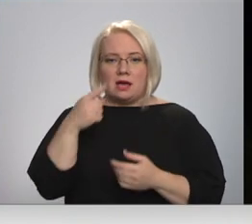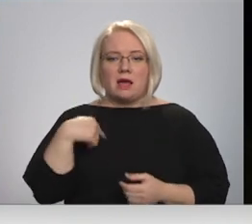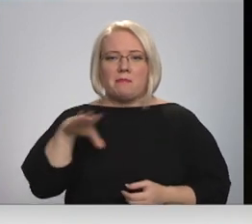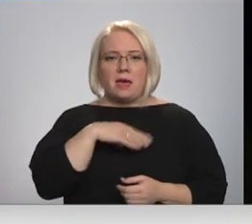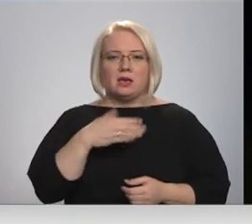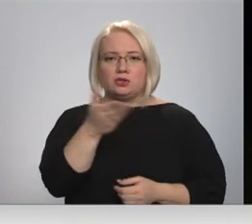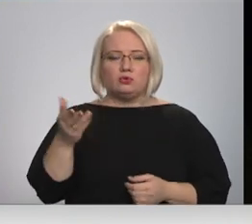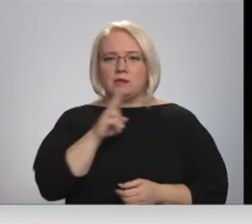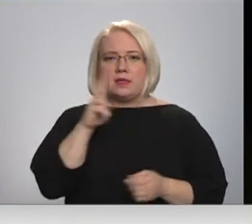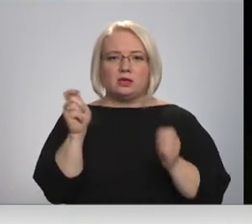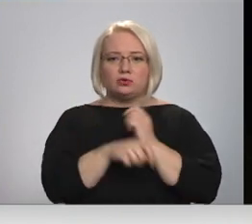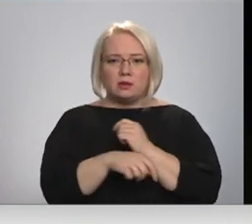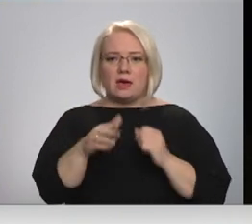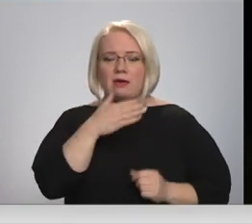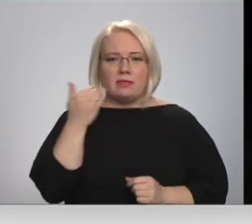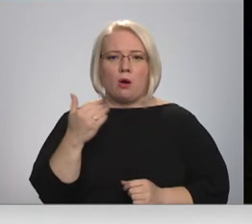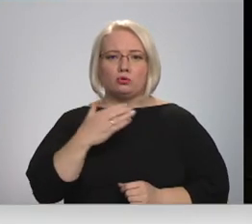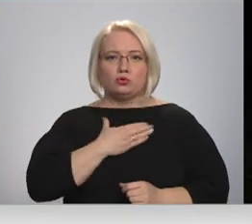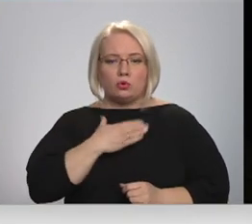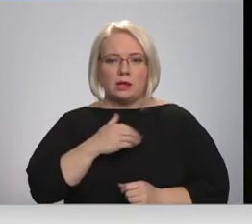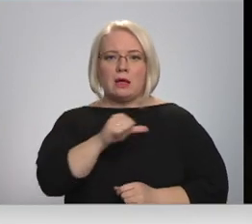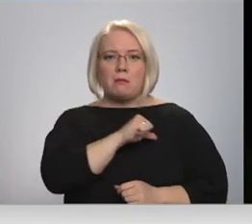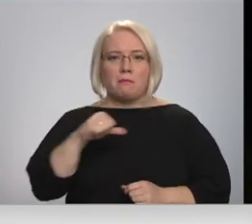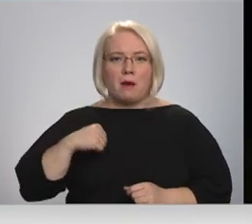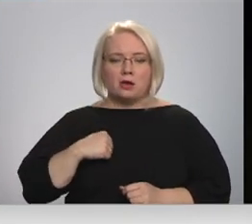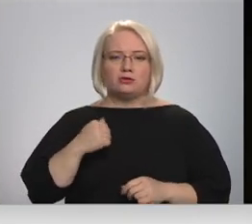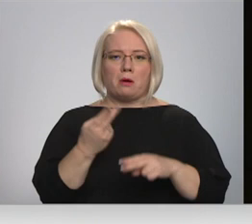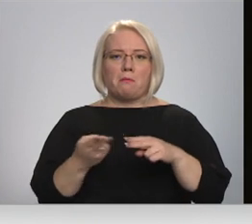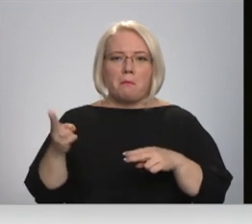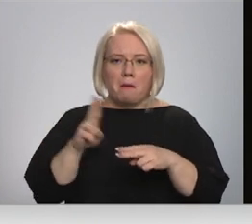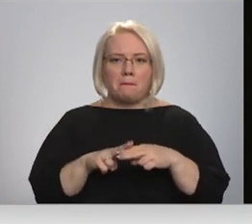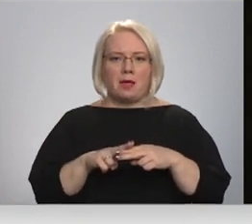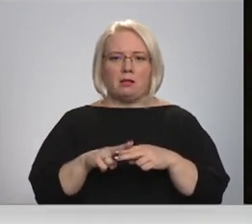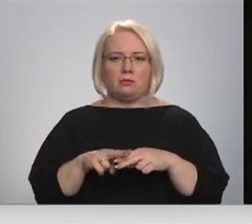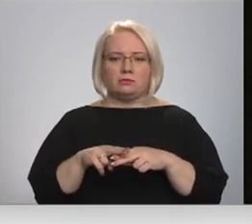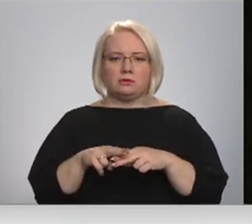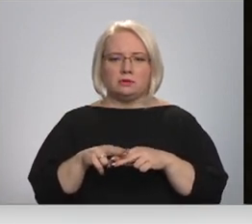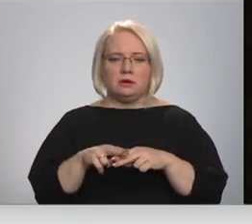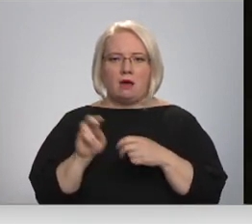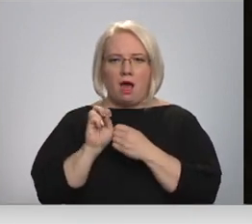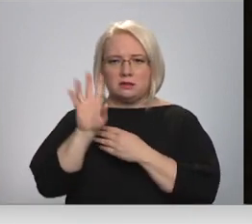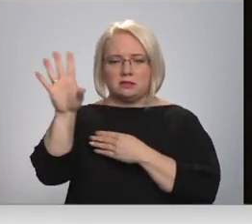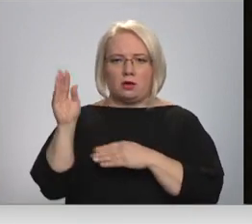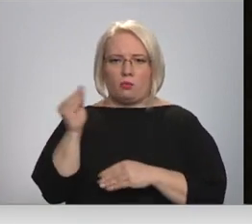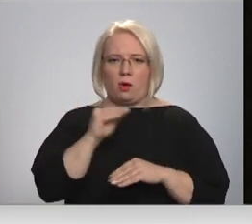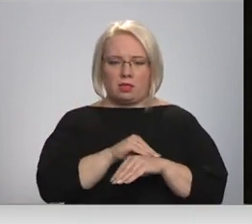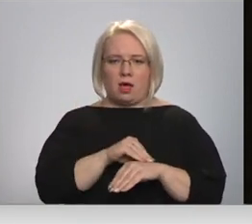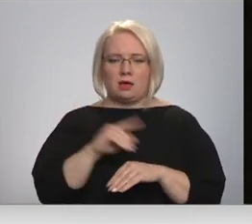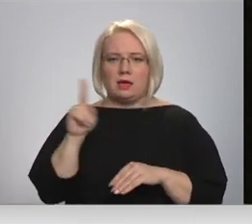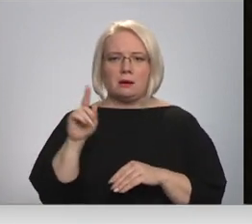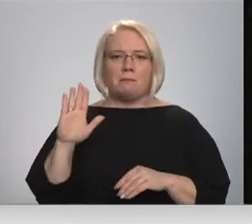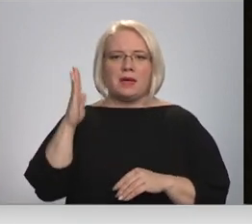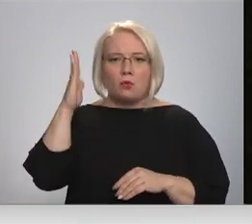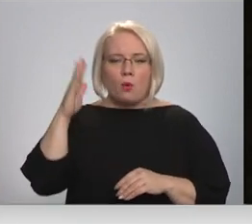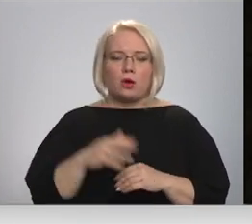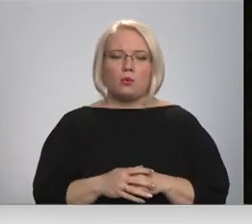ieteiksim, ja nav sunītīm, vismaz pašam papildus. Jā, ir mirgojoši,